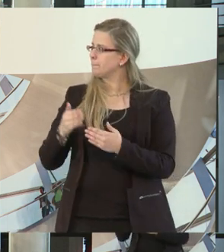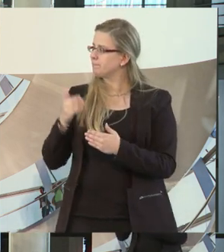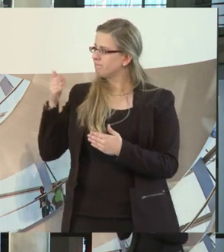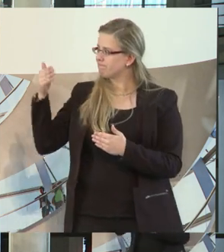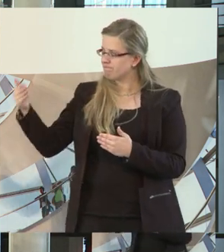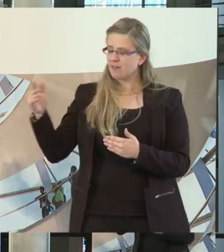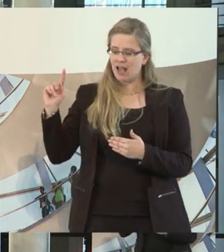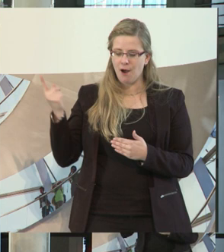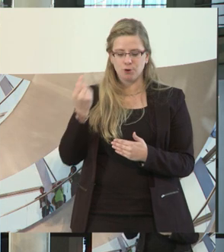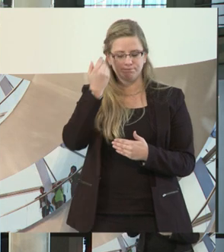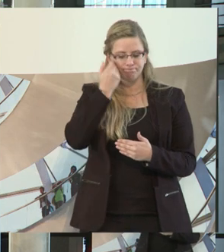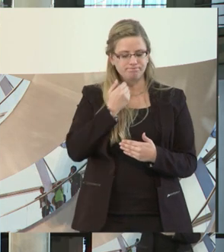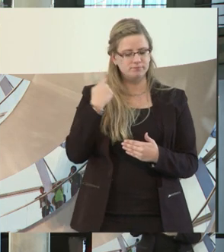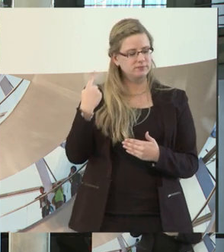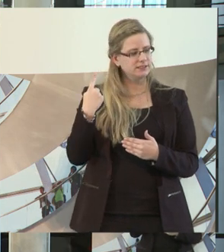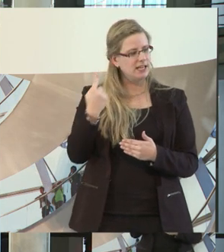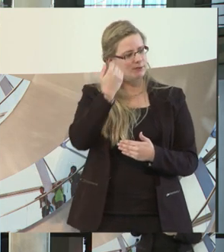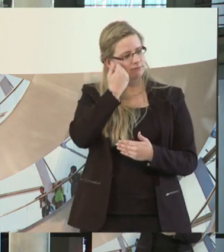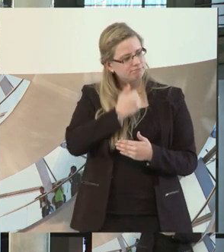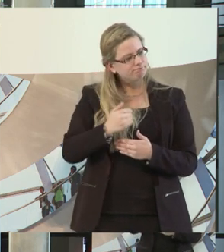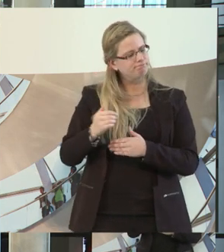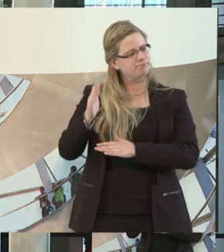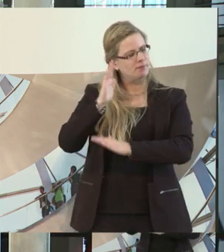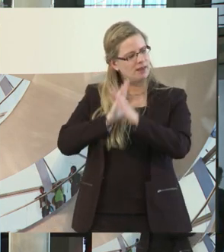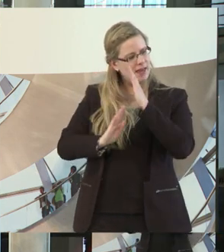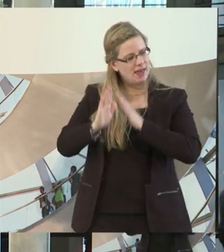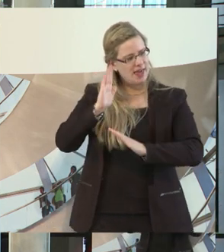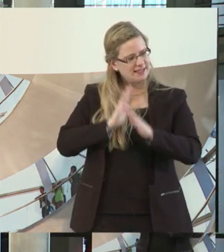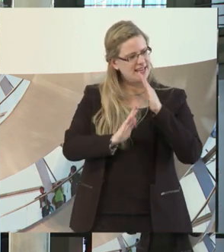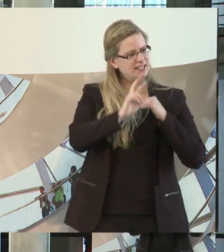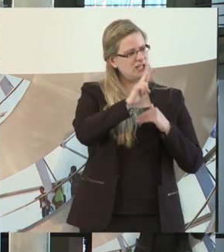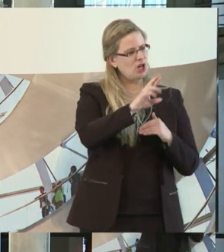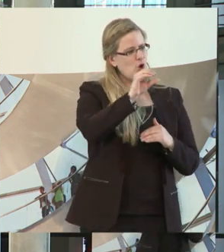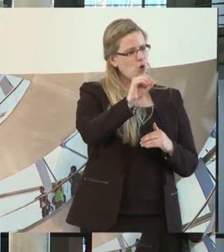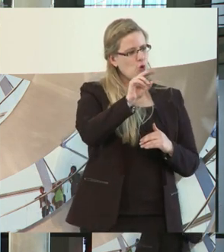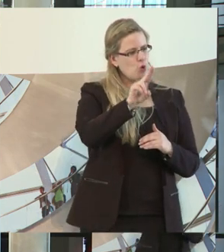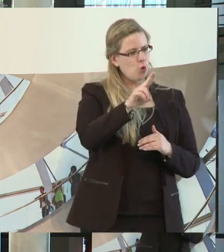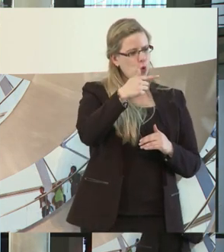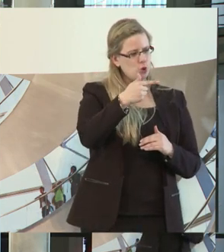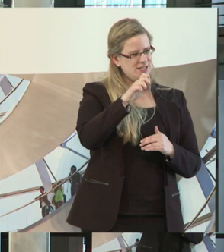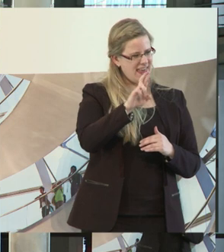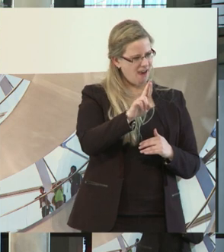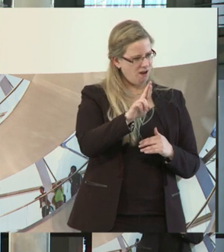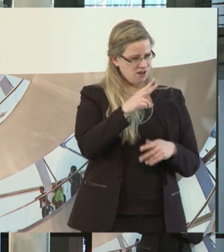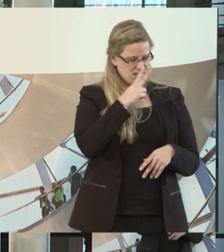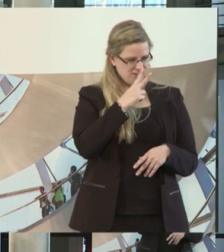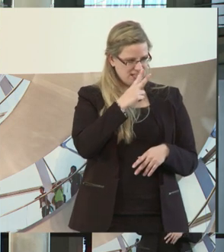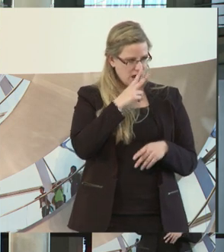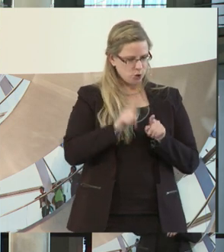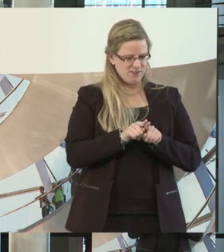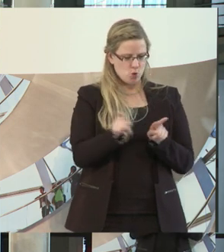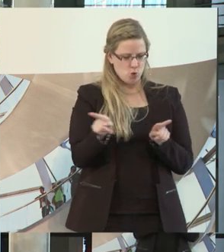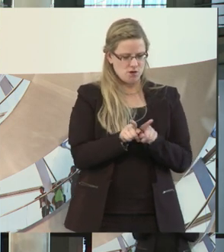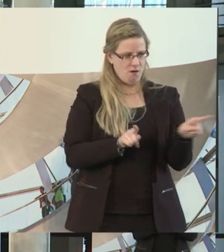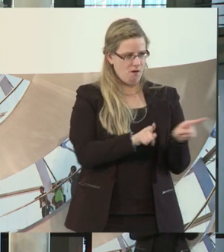auch anders laufen kann und was da für die Rahmenbedingungen sind, nämlich das Router-Prinzip, was Sie da in der Praxis anwenden. Wie sieht es aus, wie kommen Sie mit